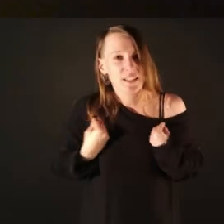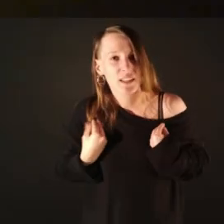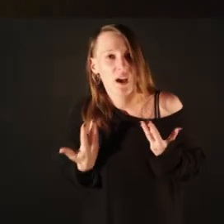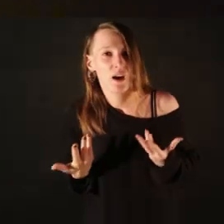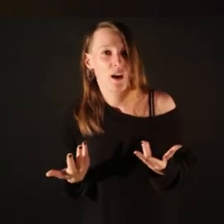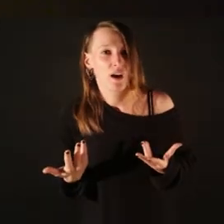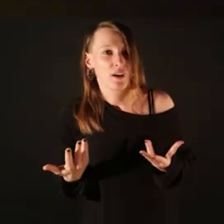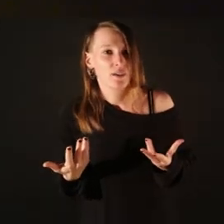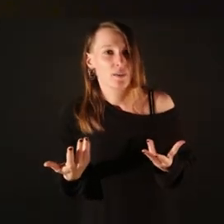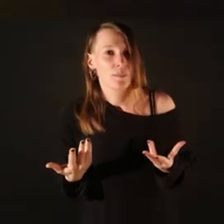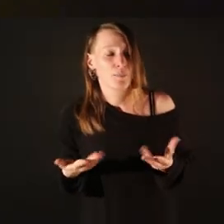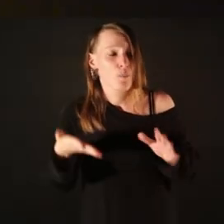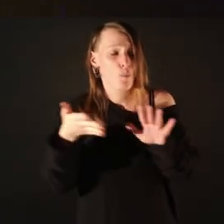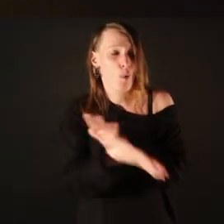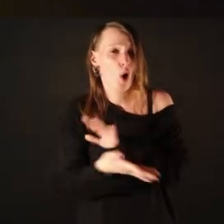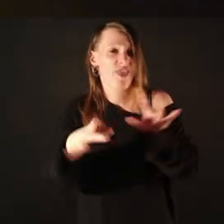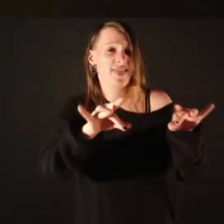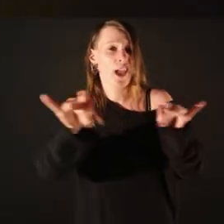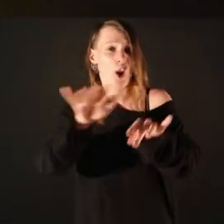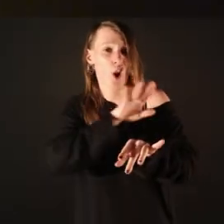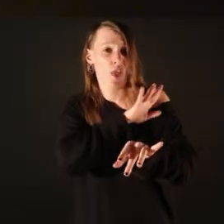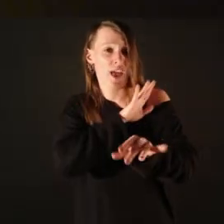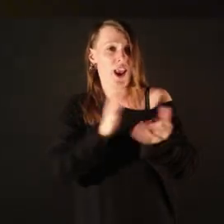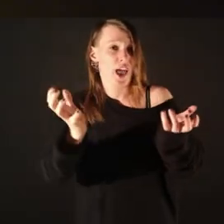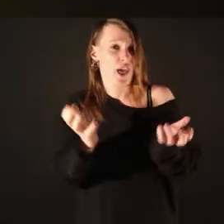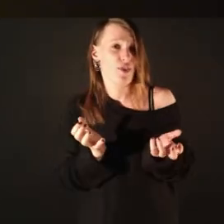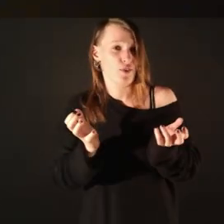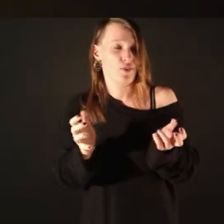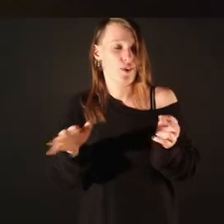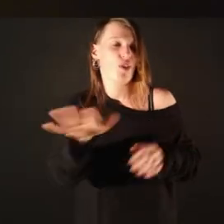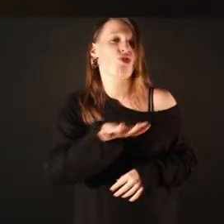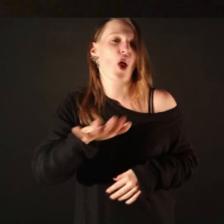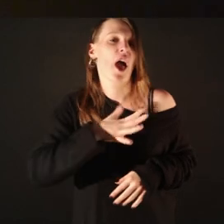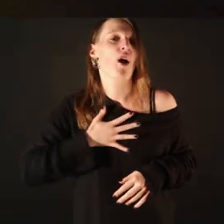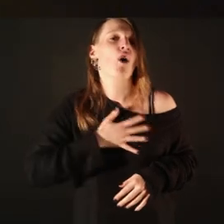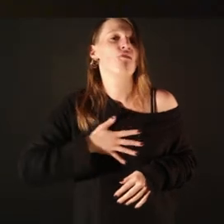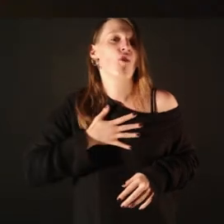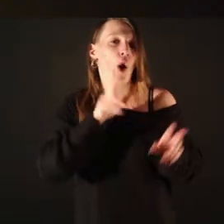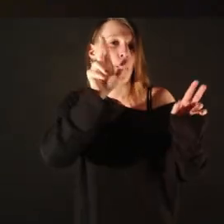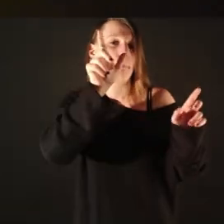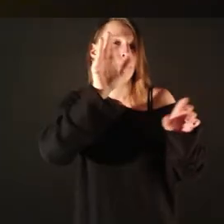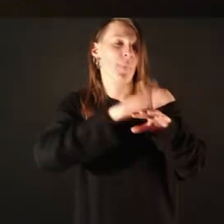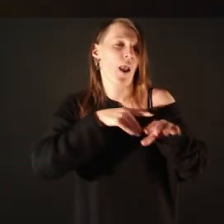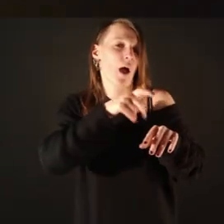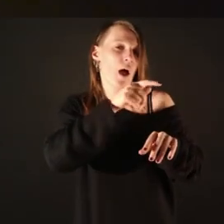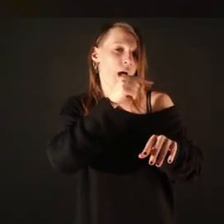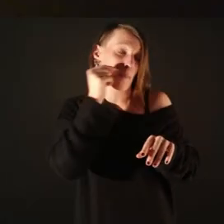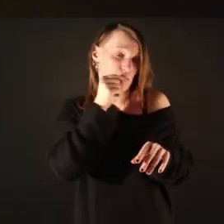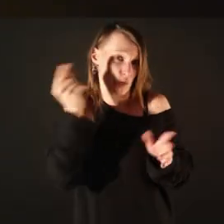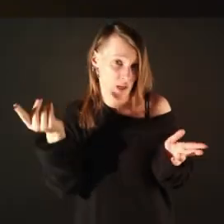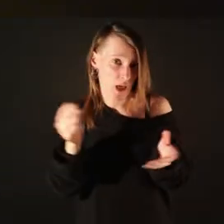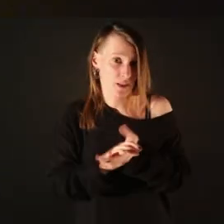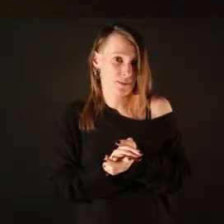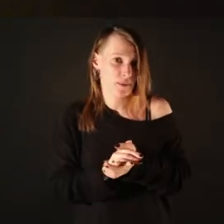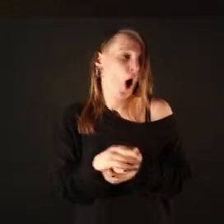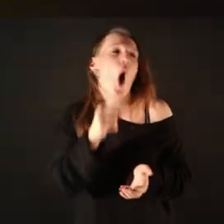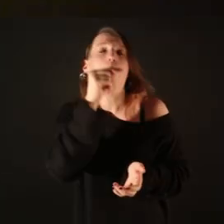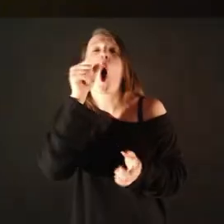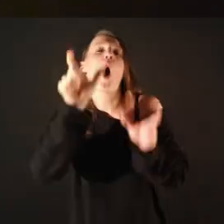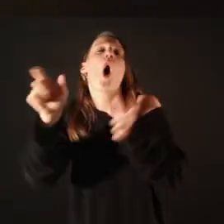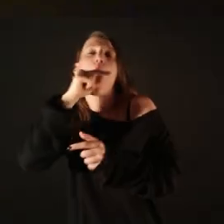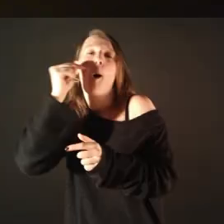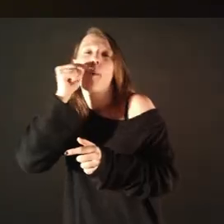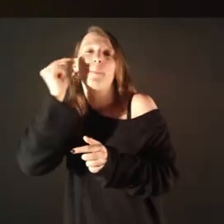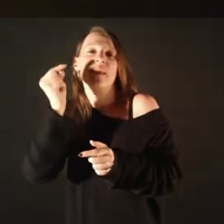vivència, perquè el terreno de la razón és un lloc de confort per a la masculinitat. O sigui, es maneixen molt bé els tios des de la